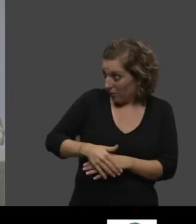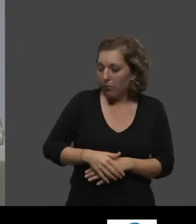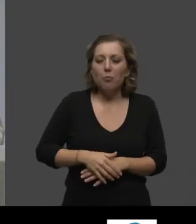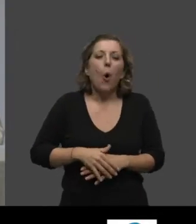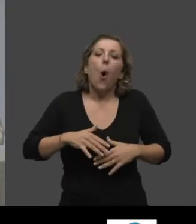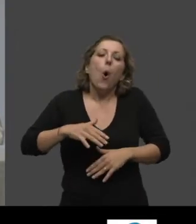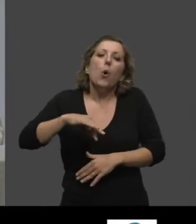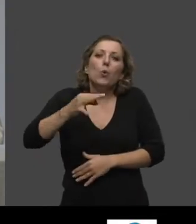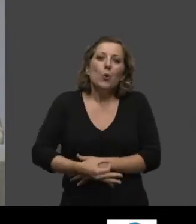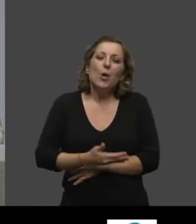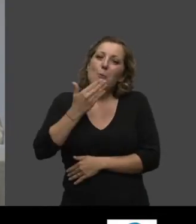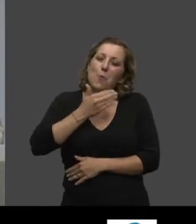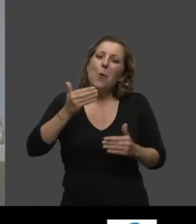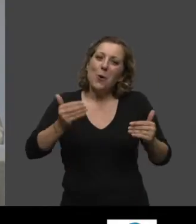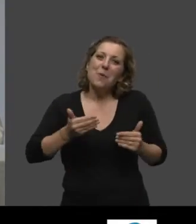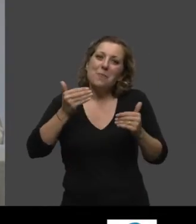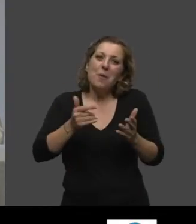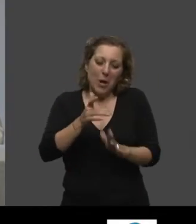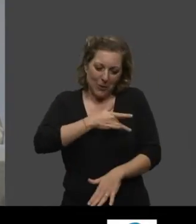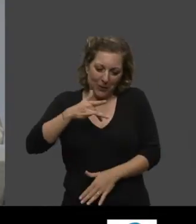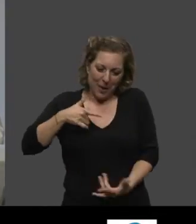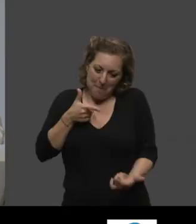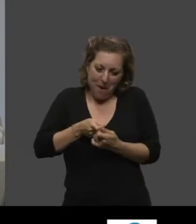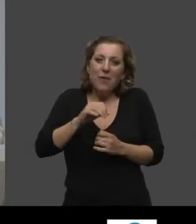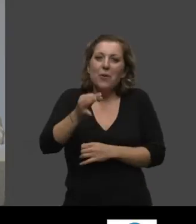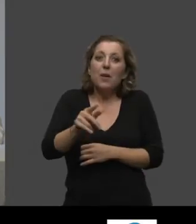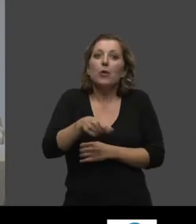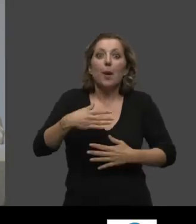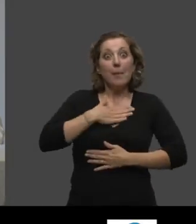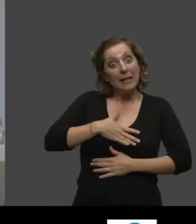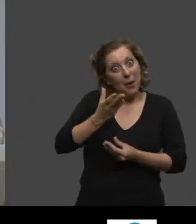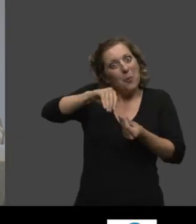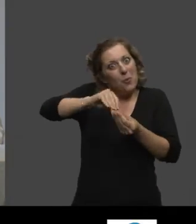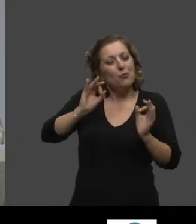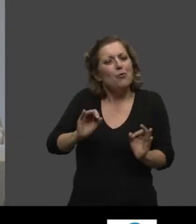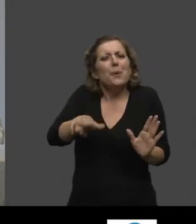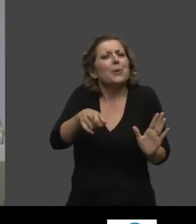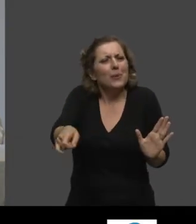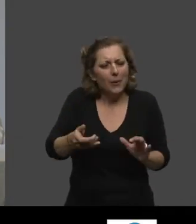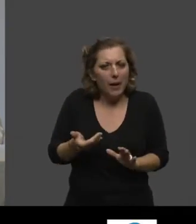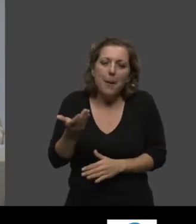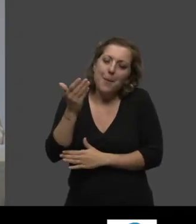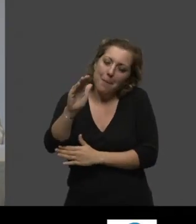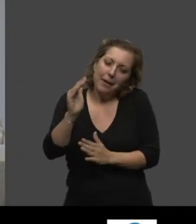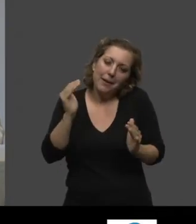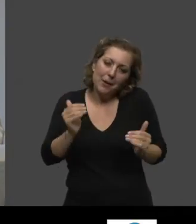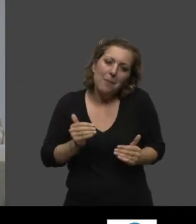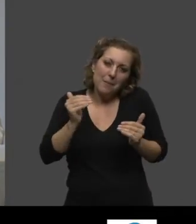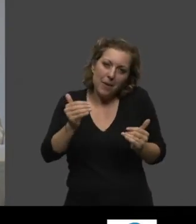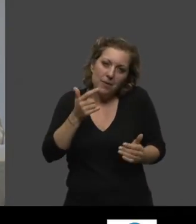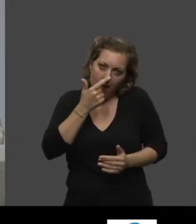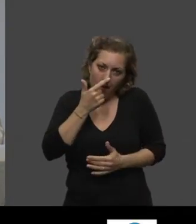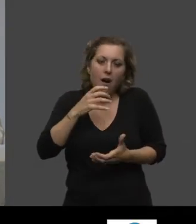il serait souhaitable qu'elle soit de santé, tout en conservant le plaisir, bien sûr, mais il sera